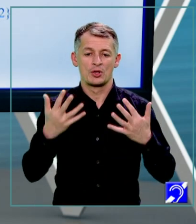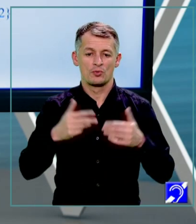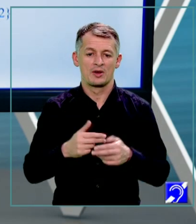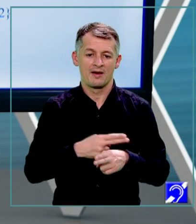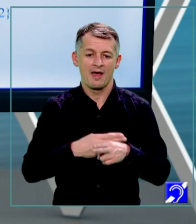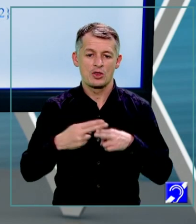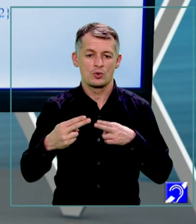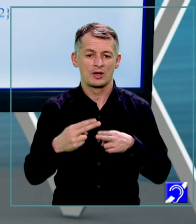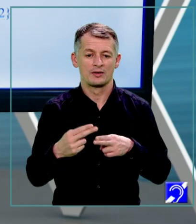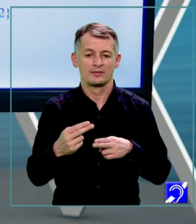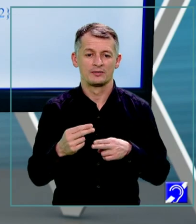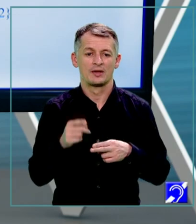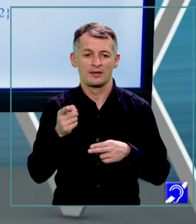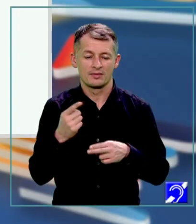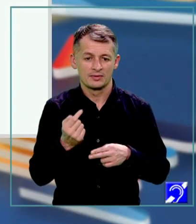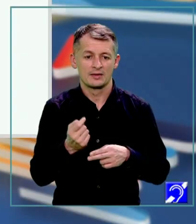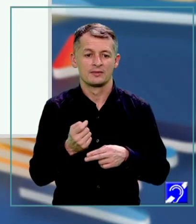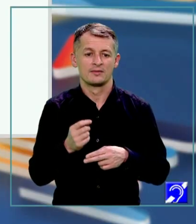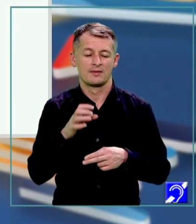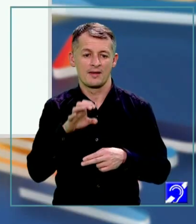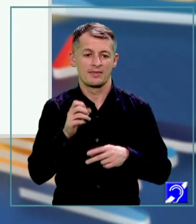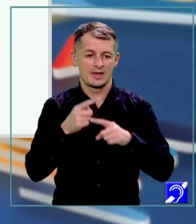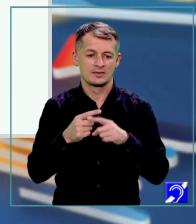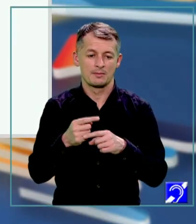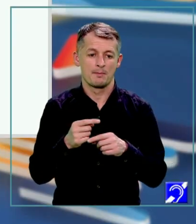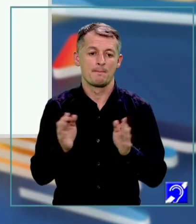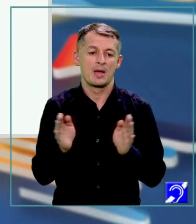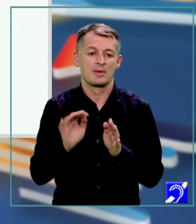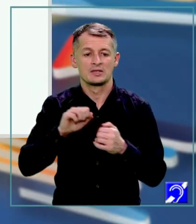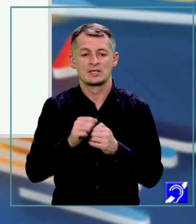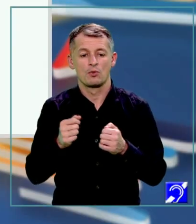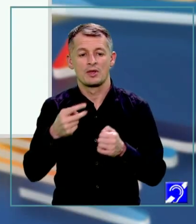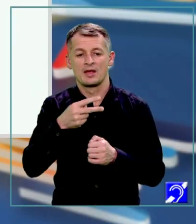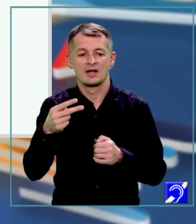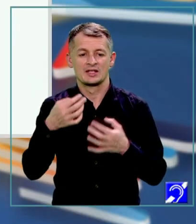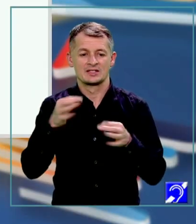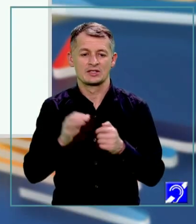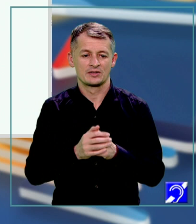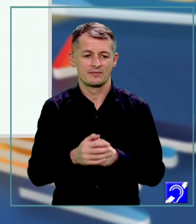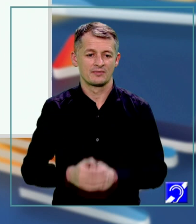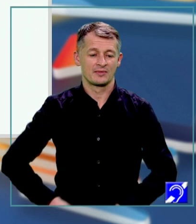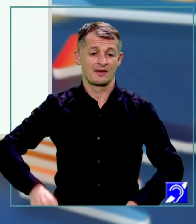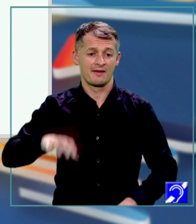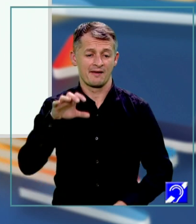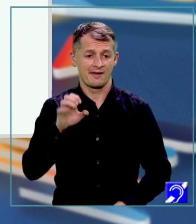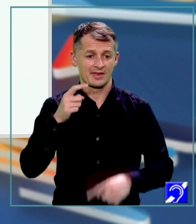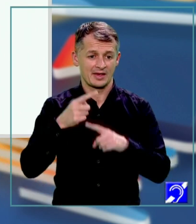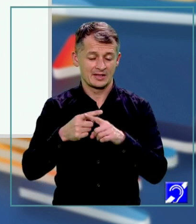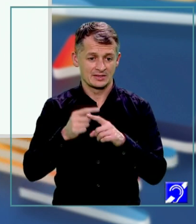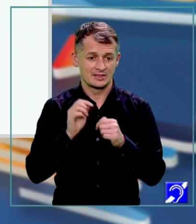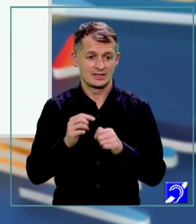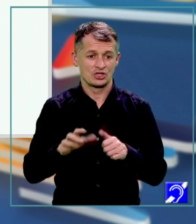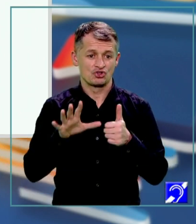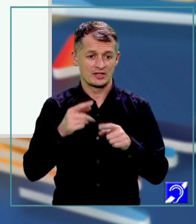naturale in ecuația e de x mai mic sau egal decât 10. e de x este 6x minus 4,